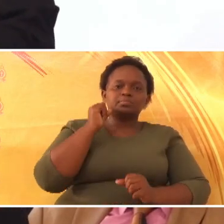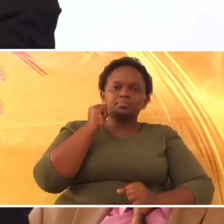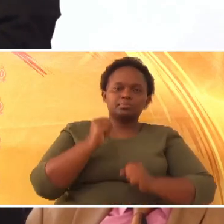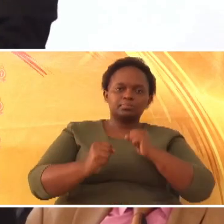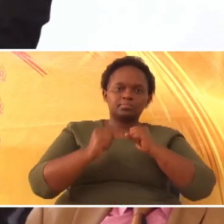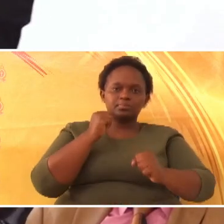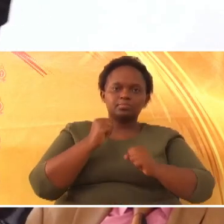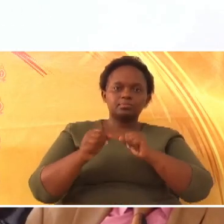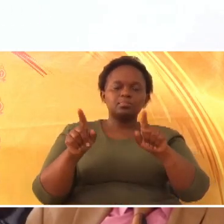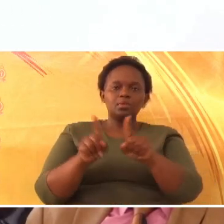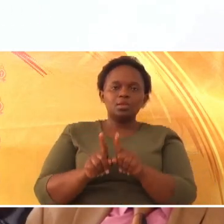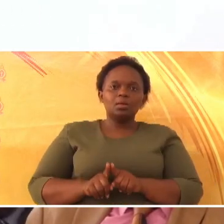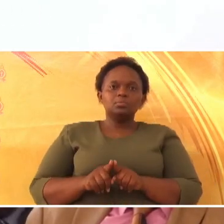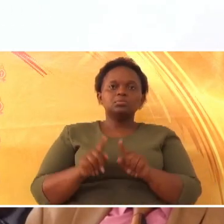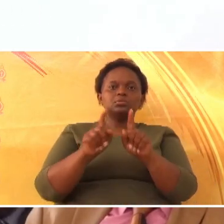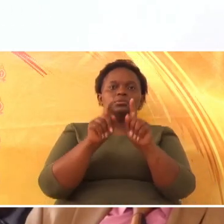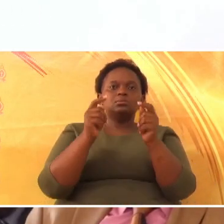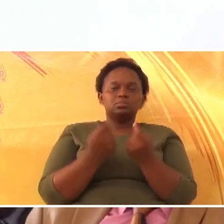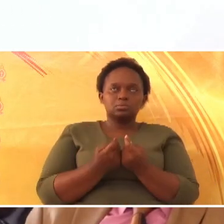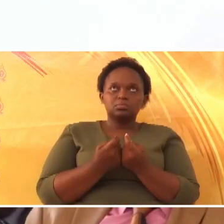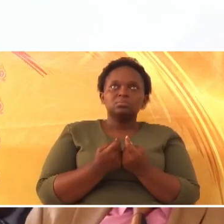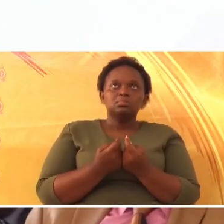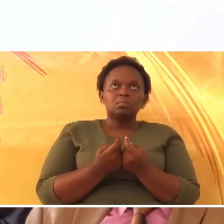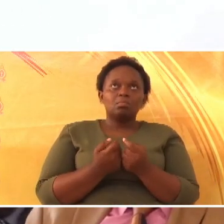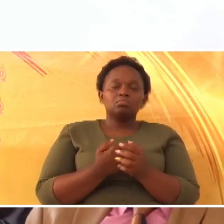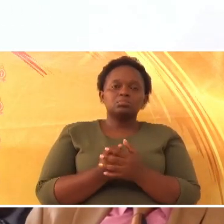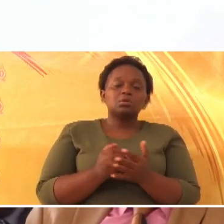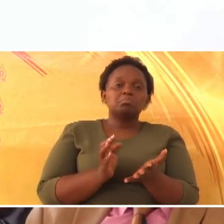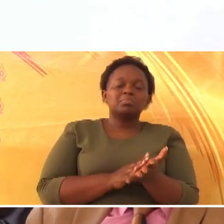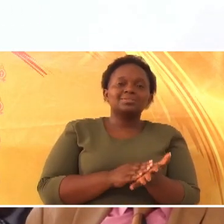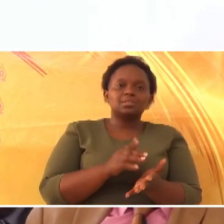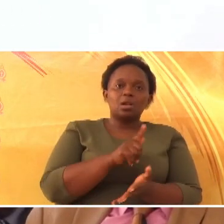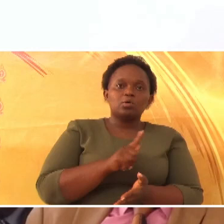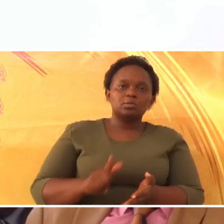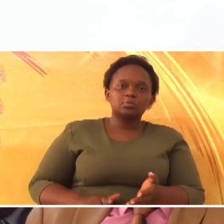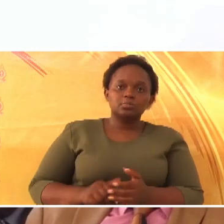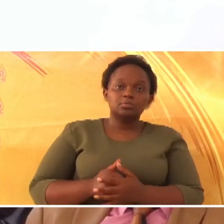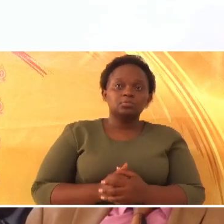Tukimbia kama team. Wana asipiwe.